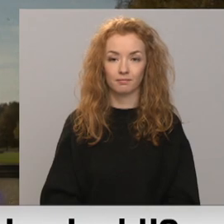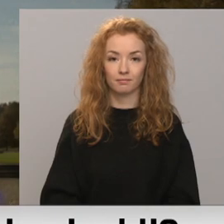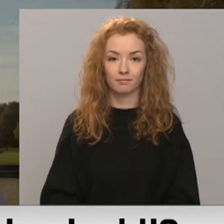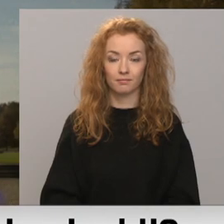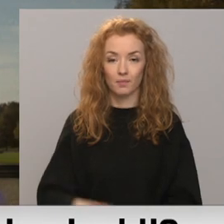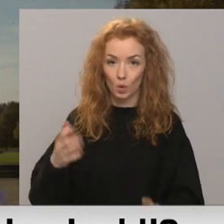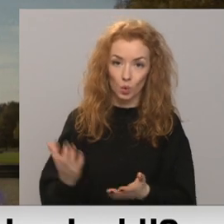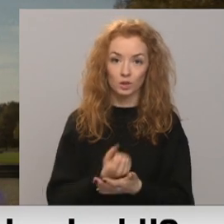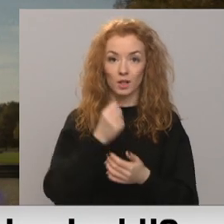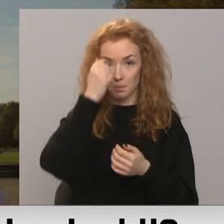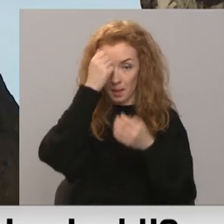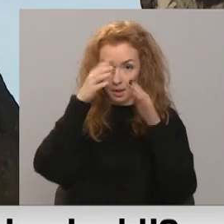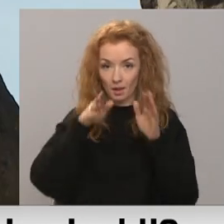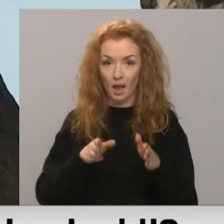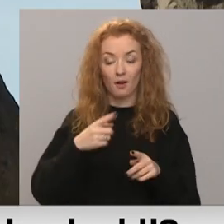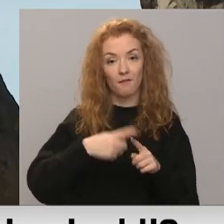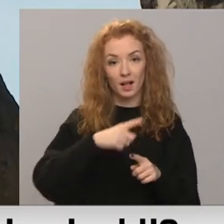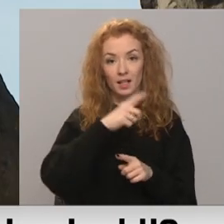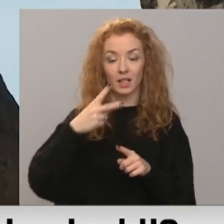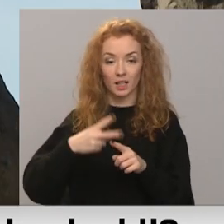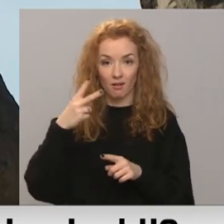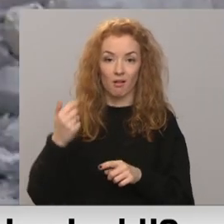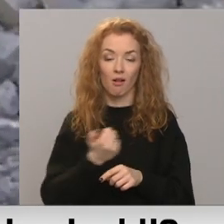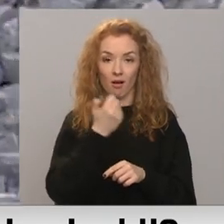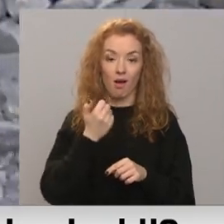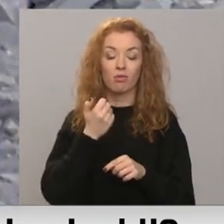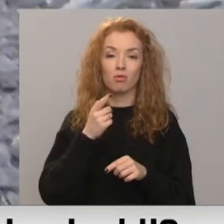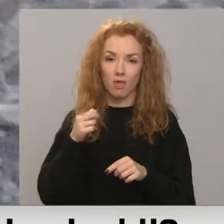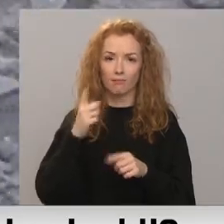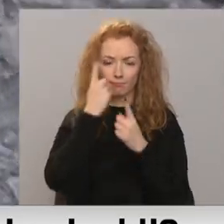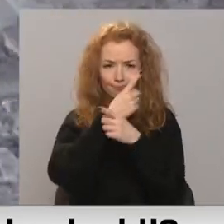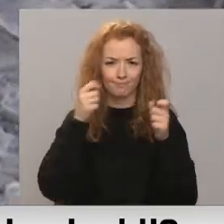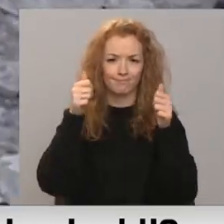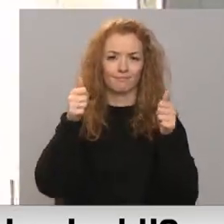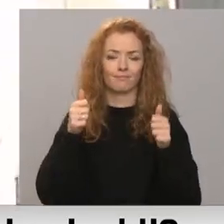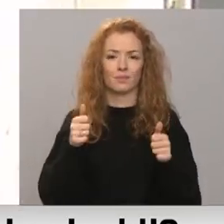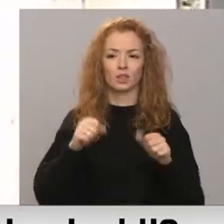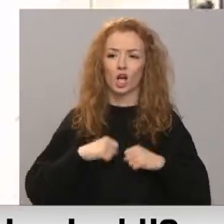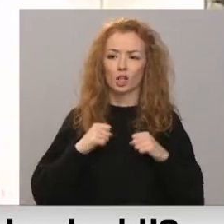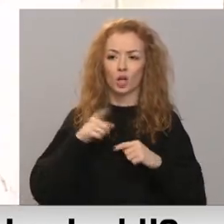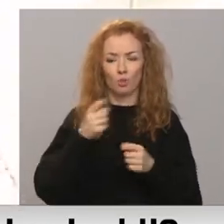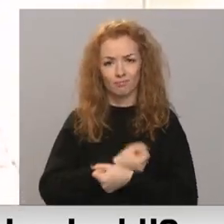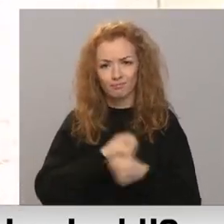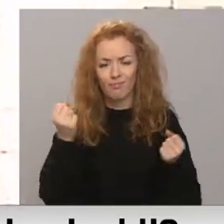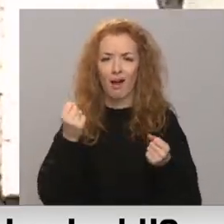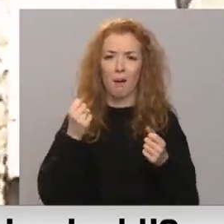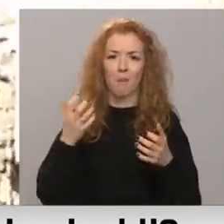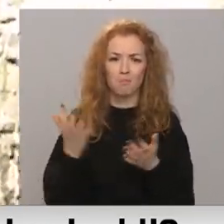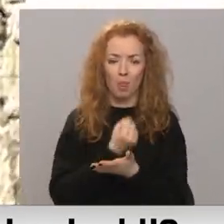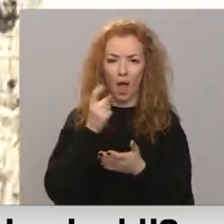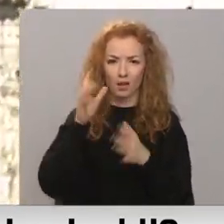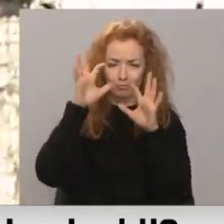Uzvaras piemeneklis reizi vai divas gadā nonāk ziņu virsrakstos. To mēģināts aizmirst, spridzināt, panākt tā nojaukšanu.